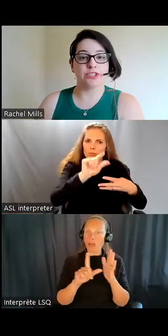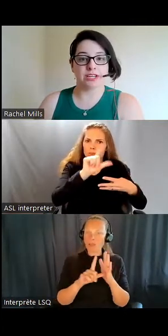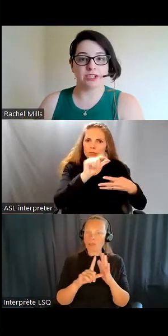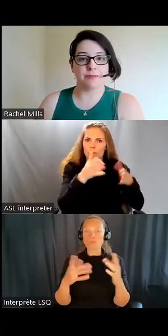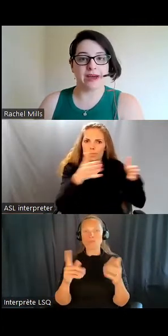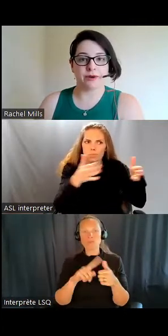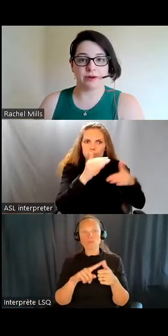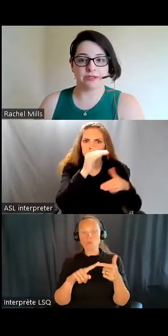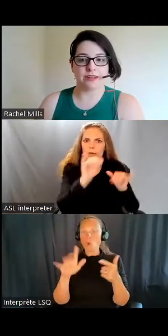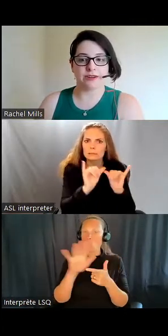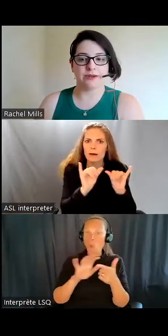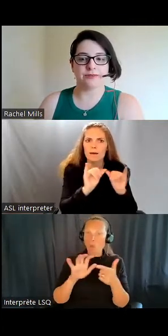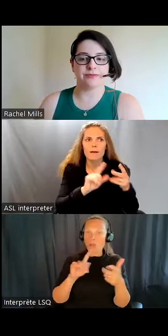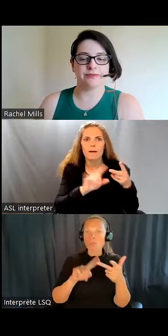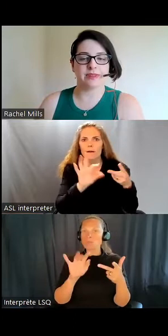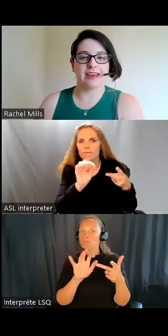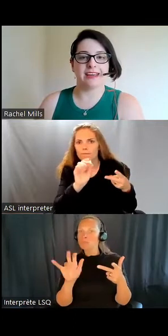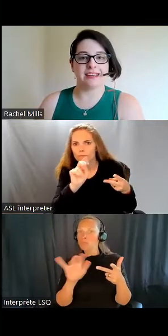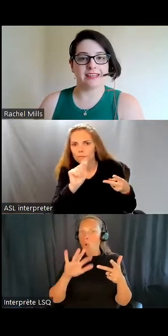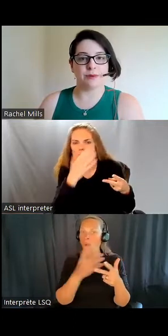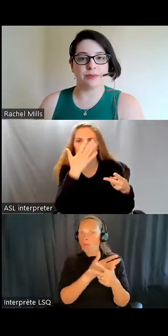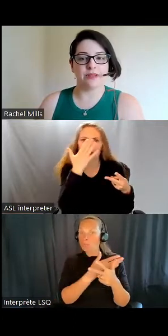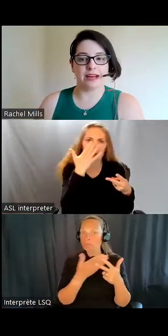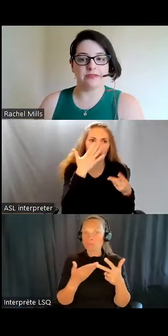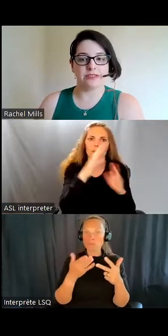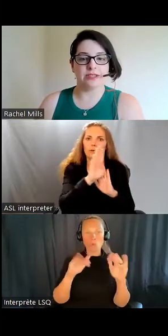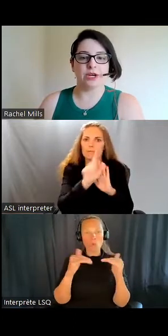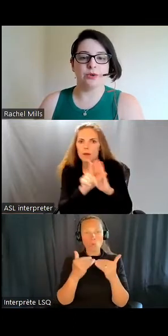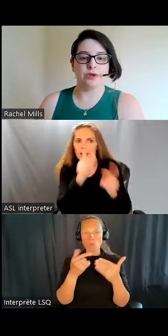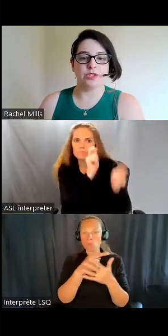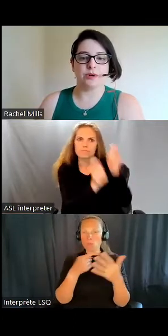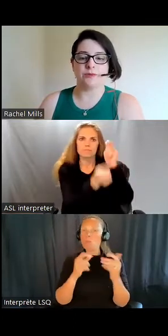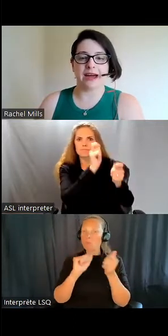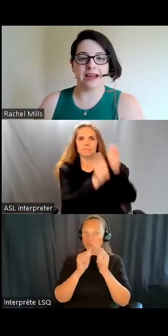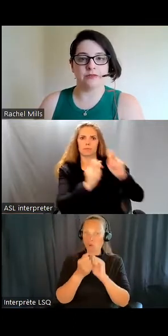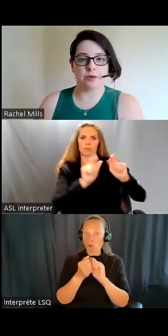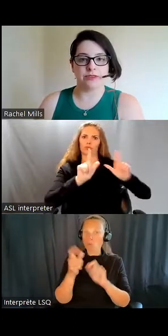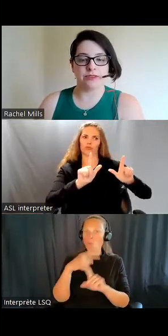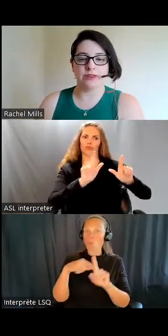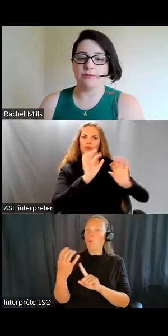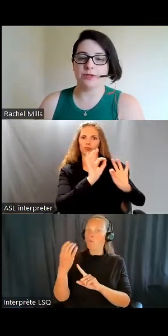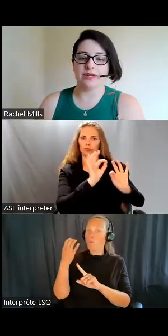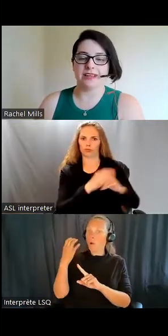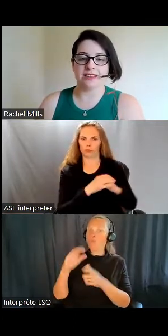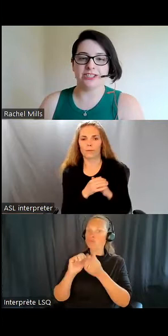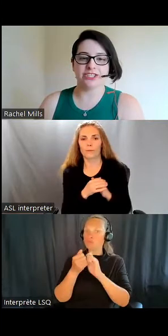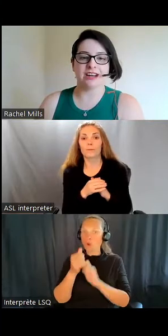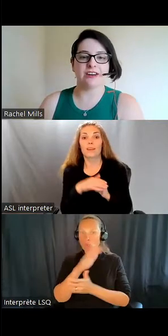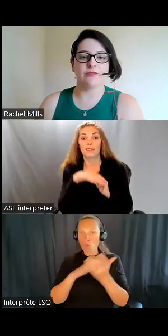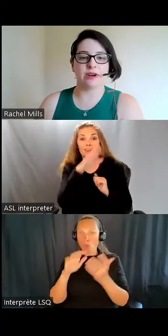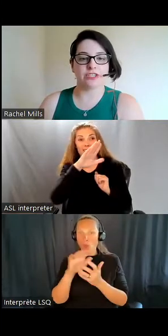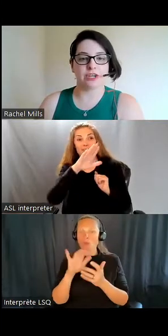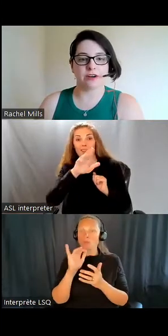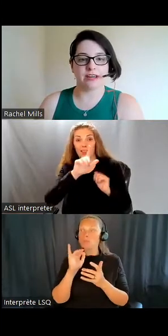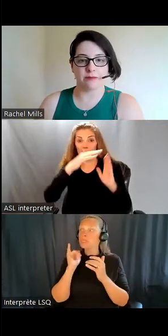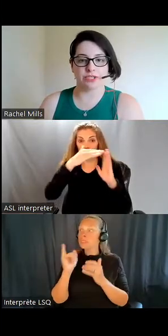-titres. Vous pouvez aussi modifier la couleur de l'arrière-plan. En haut à gauche, vous pouvez basculer entre les sous